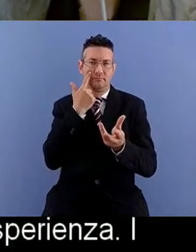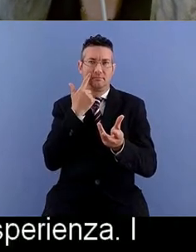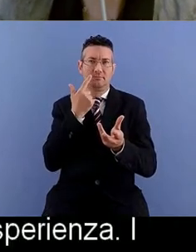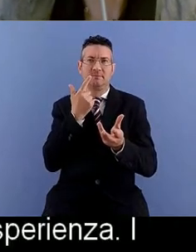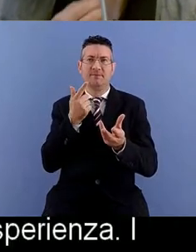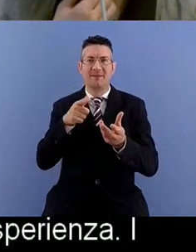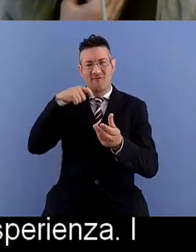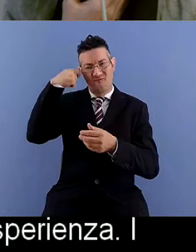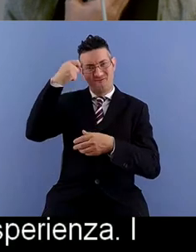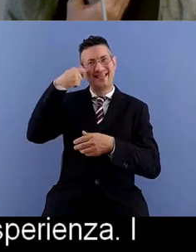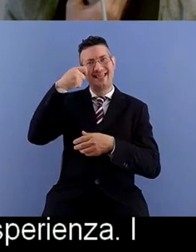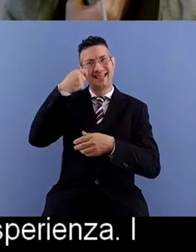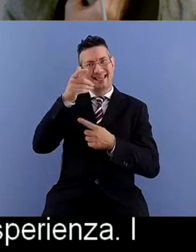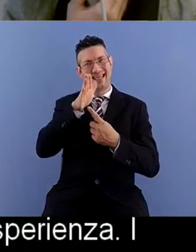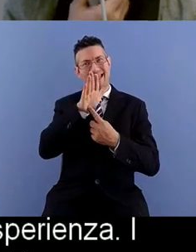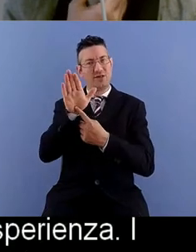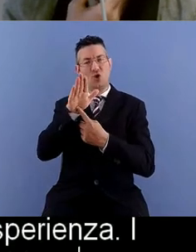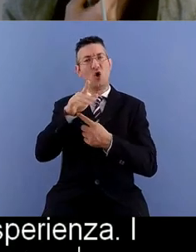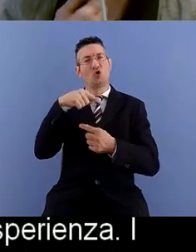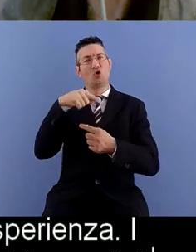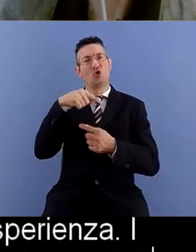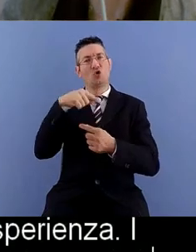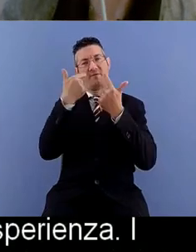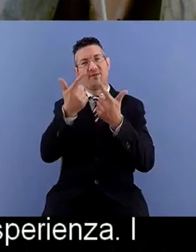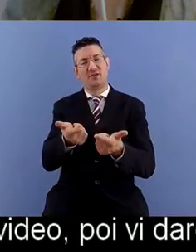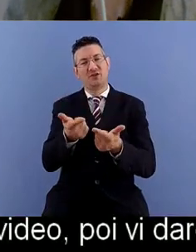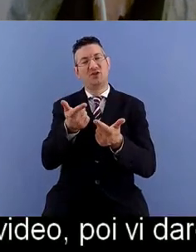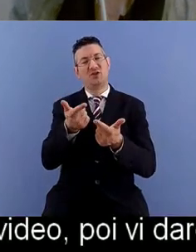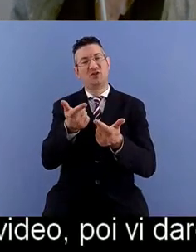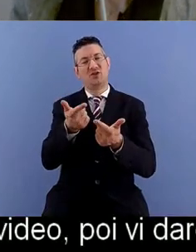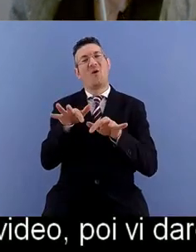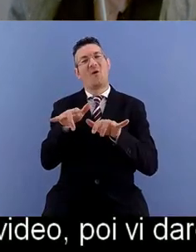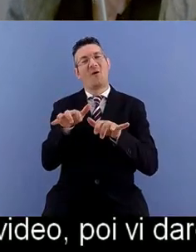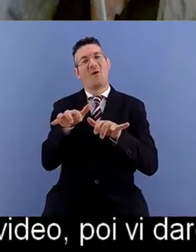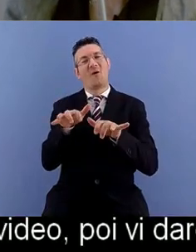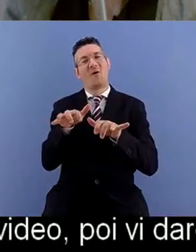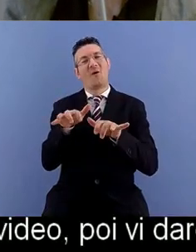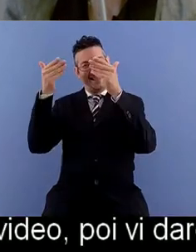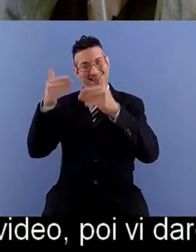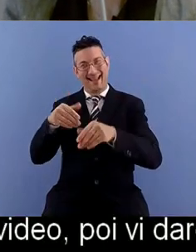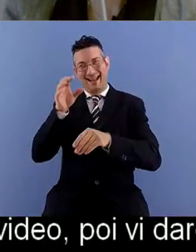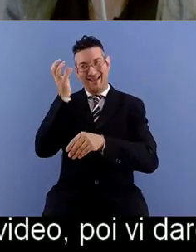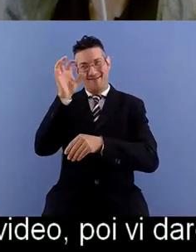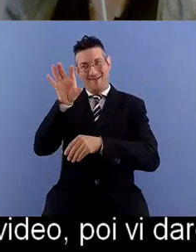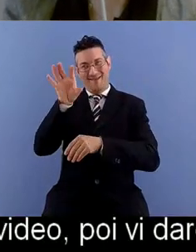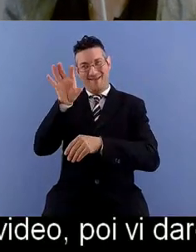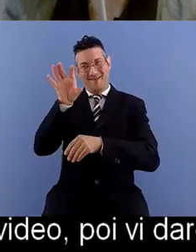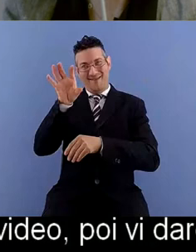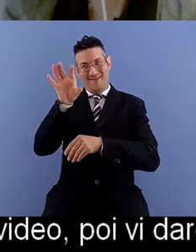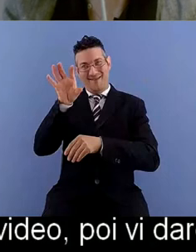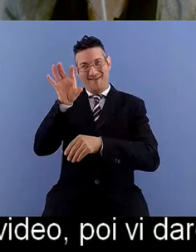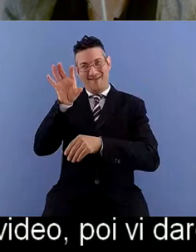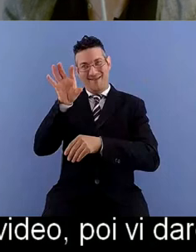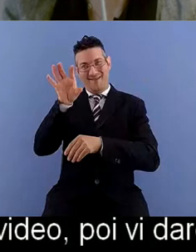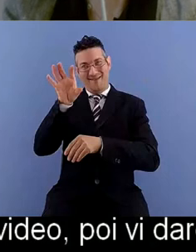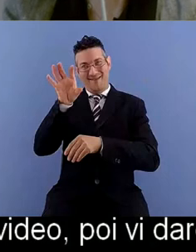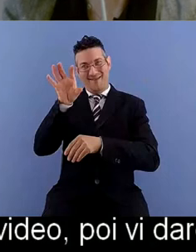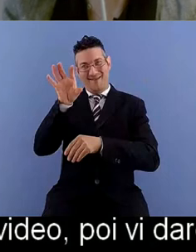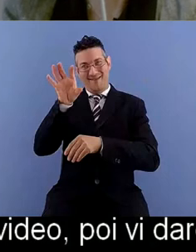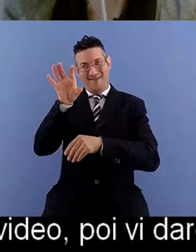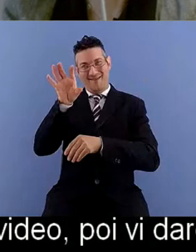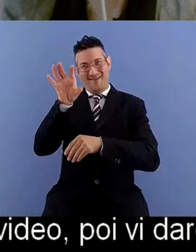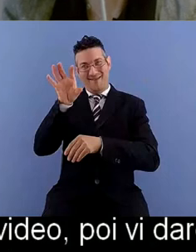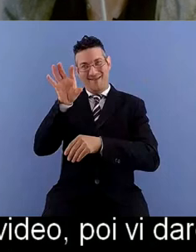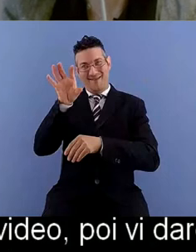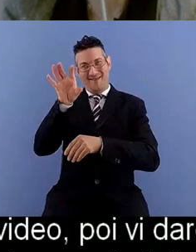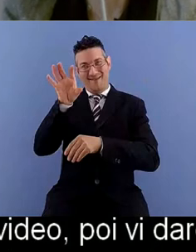poi vi darò l'indirizzo nel quale sono tutti pubblicati tra l'altro un progetto anche questo fatto